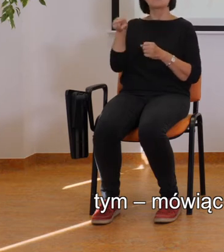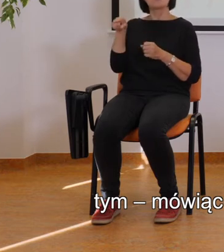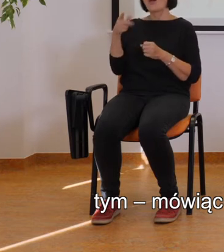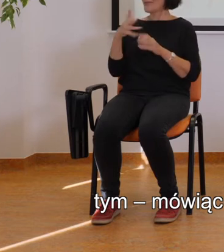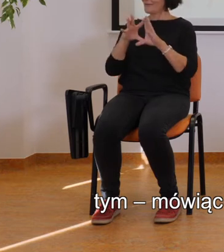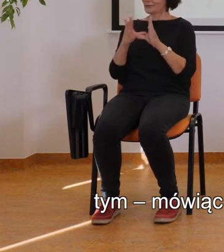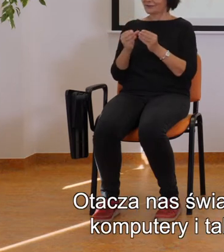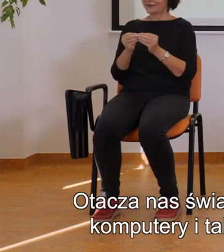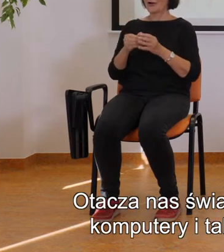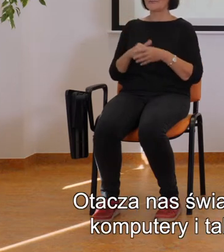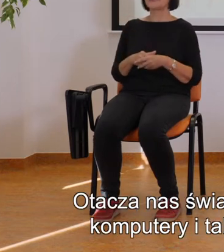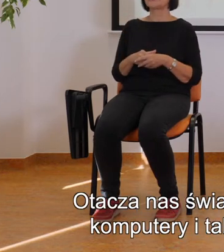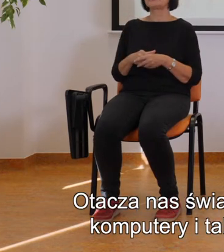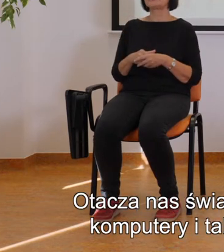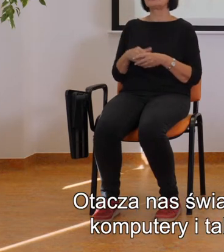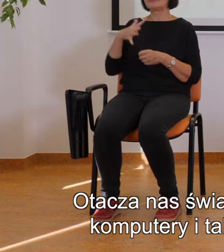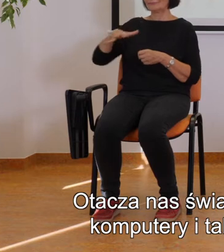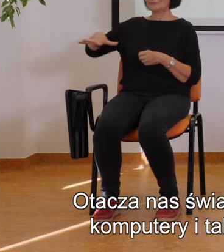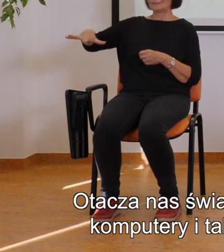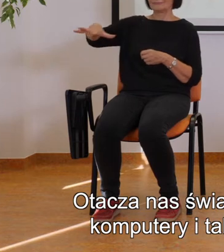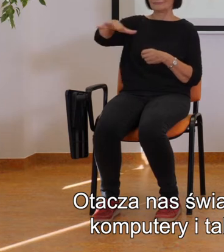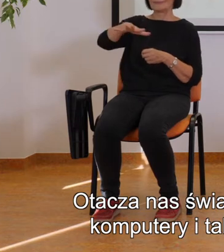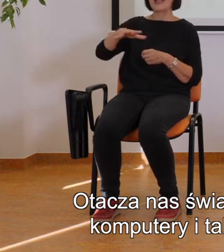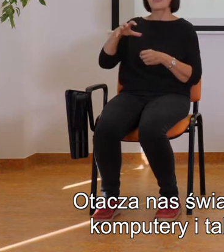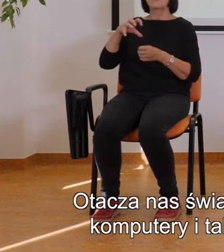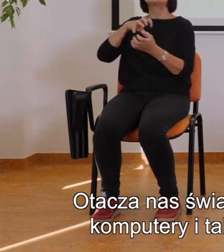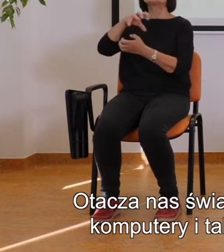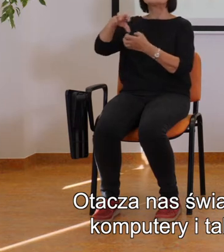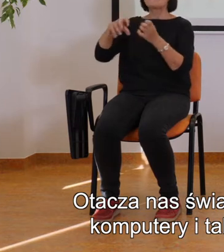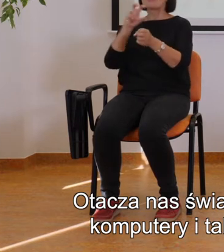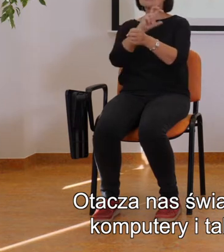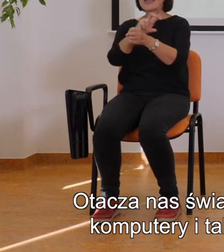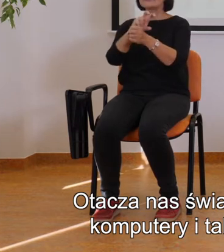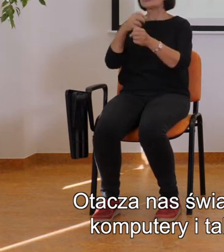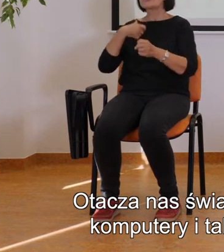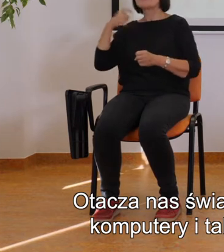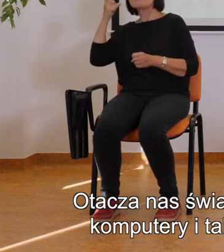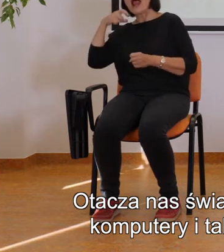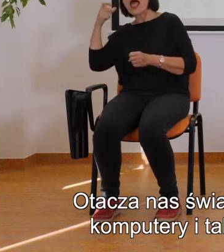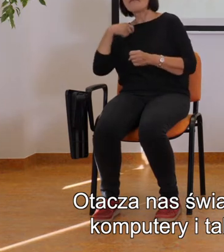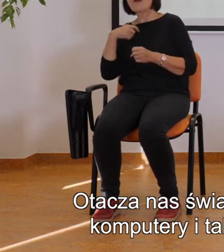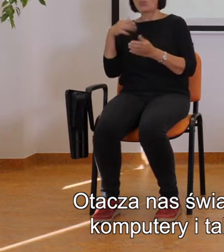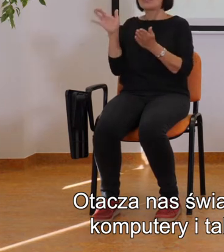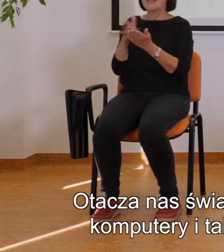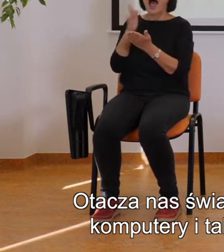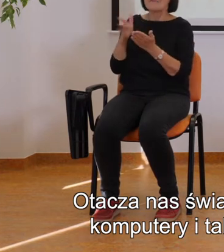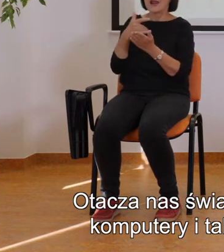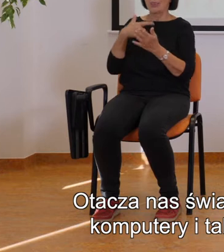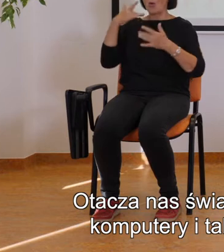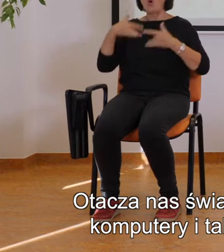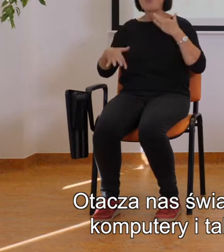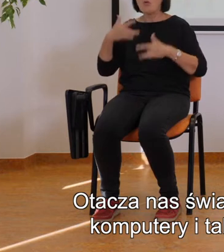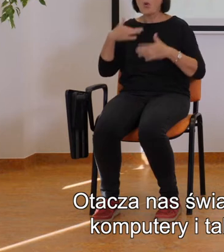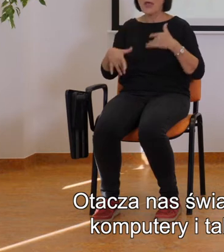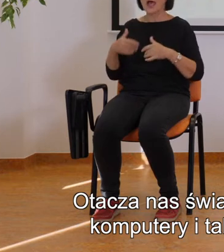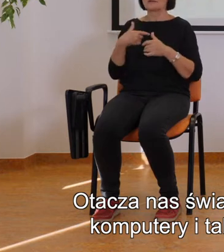nie jest wszystko. Otacza nas świat techniczny, satelity, telefony komórkowe, tablety, komputery